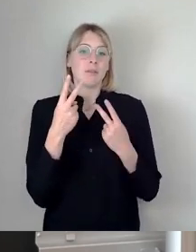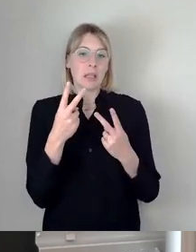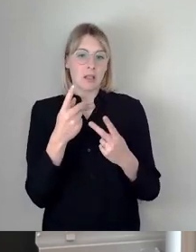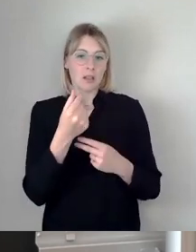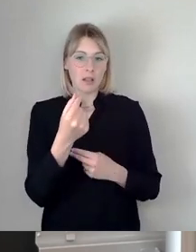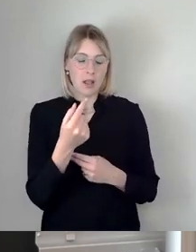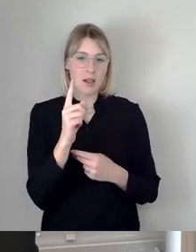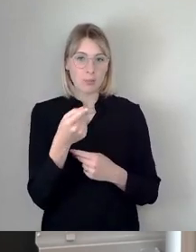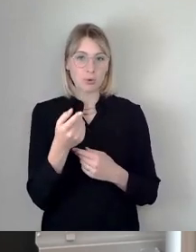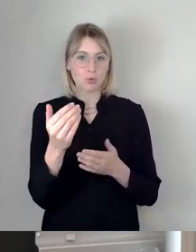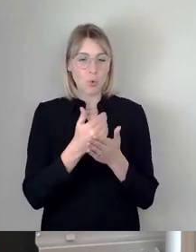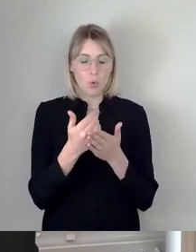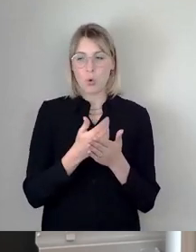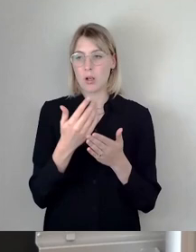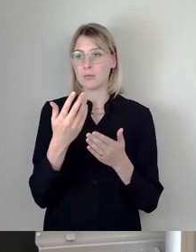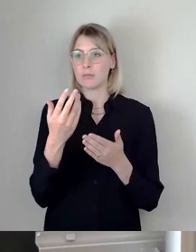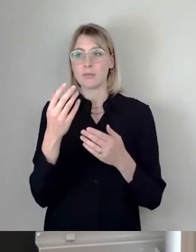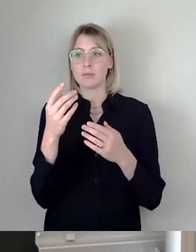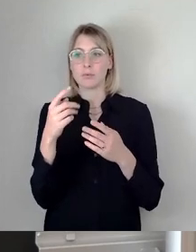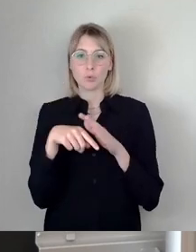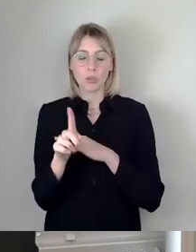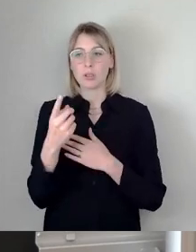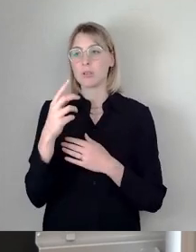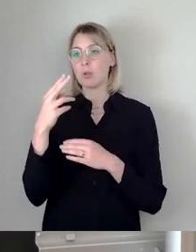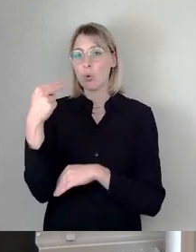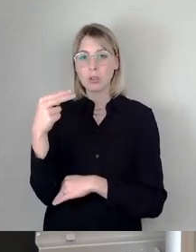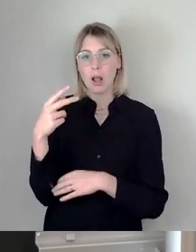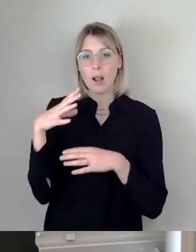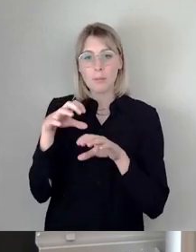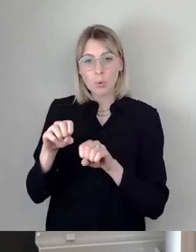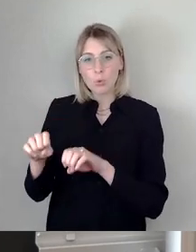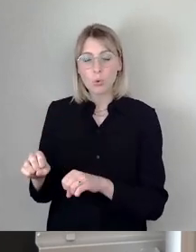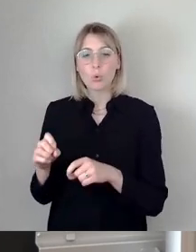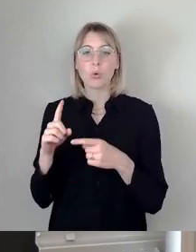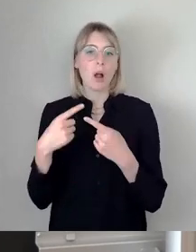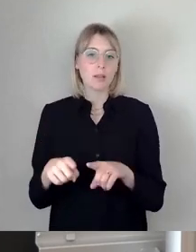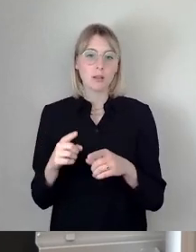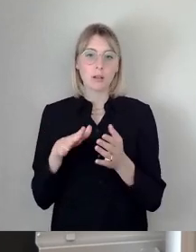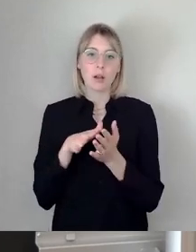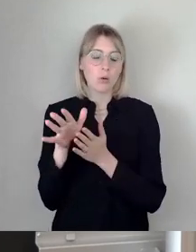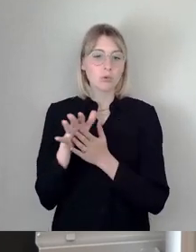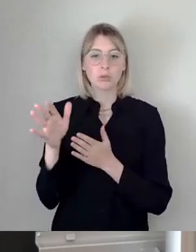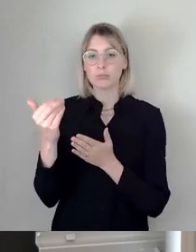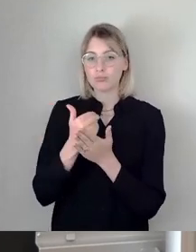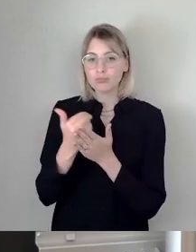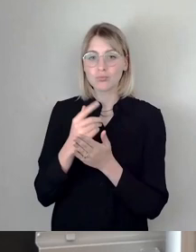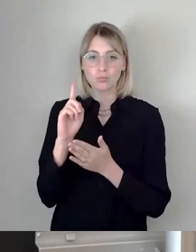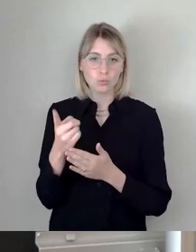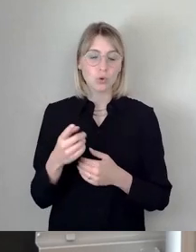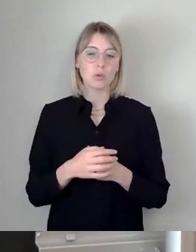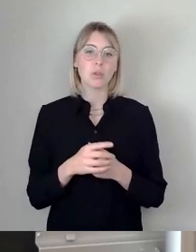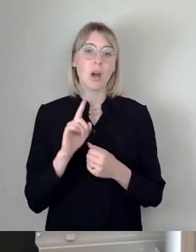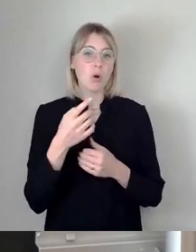Hotelbuchungen, über andere Ausgaben. Und bei den Finals ist es so, dass auch vieles in der Stadt auch öffentlich